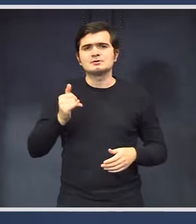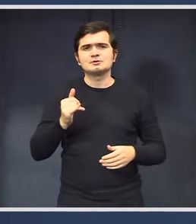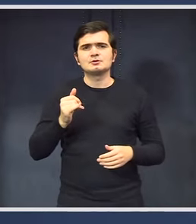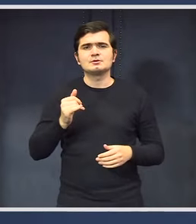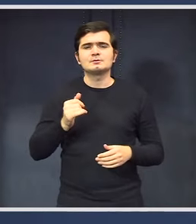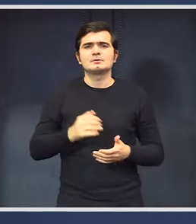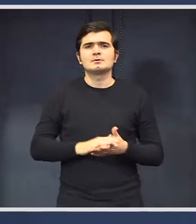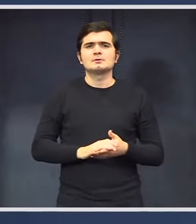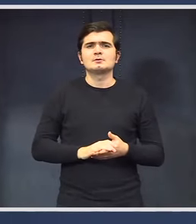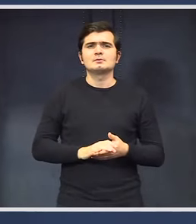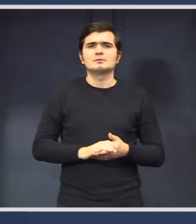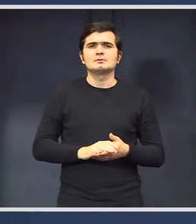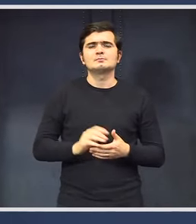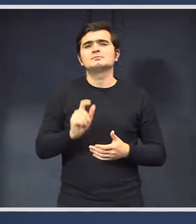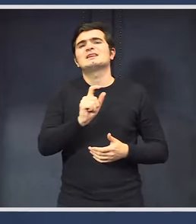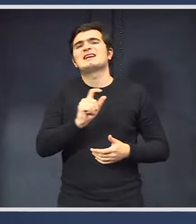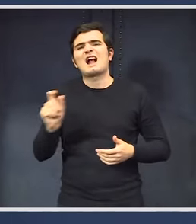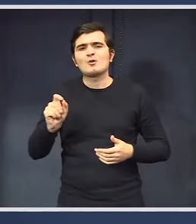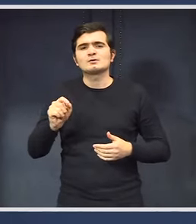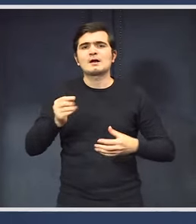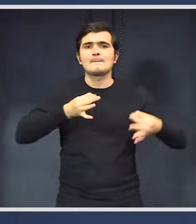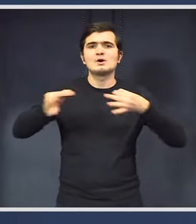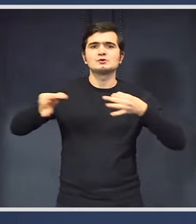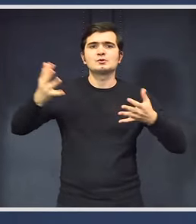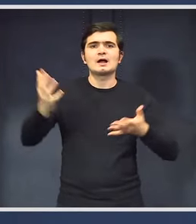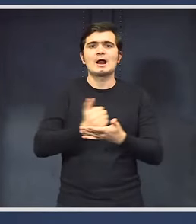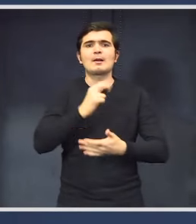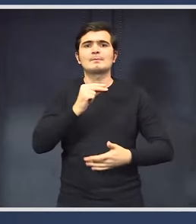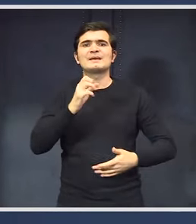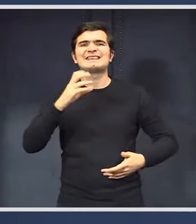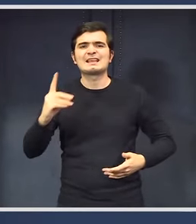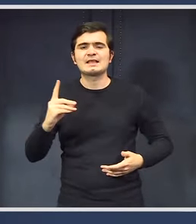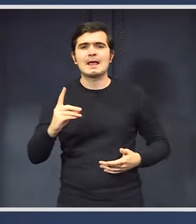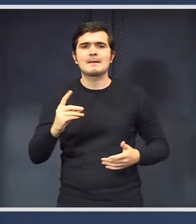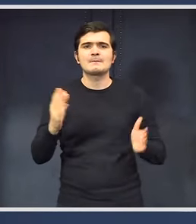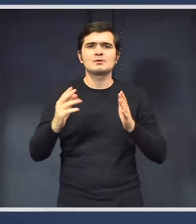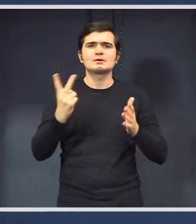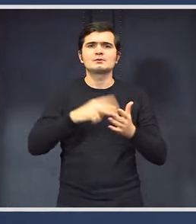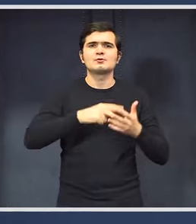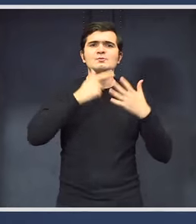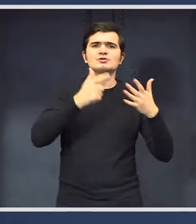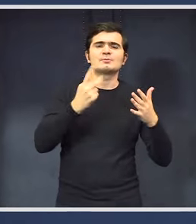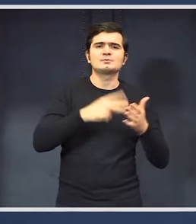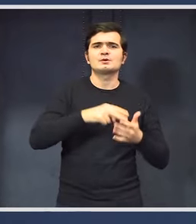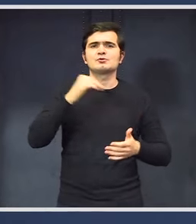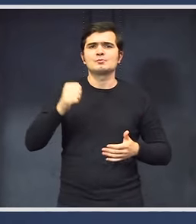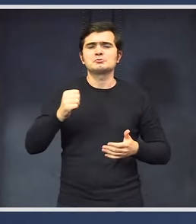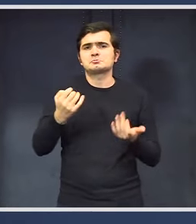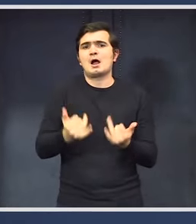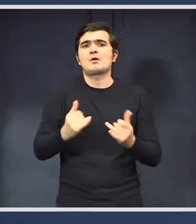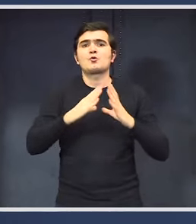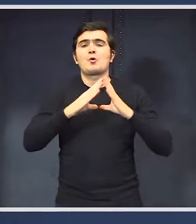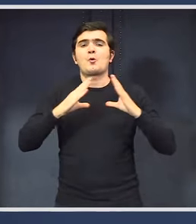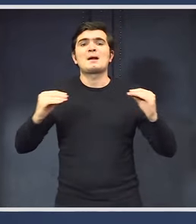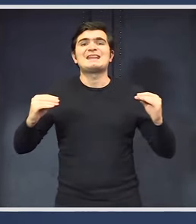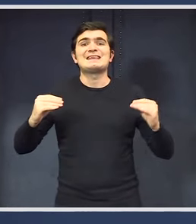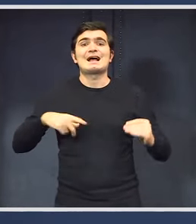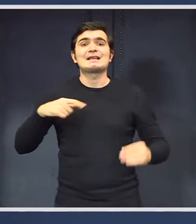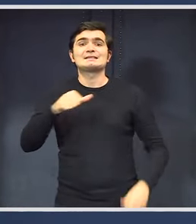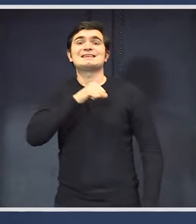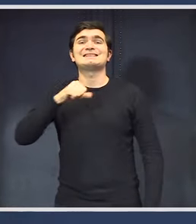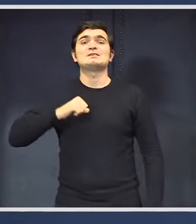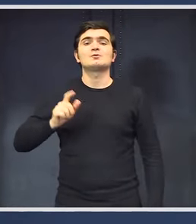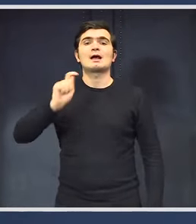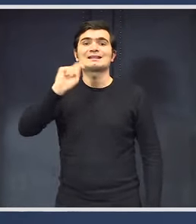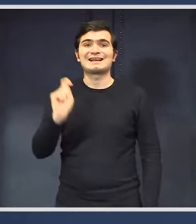și datorită sau din cauza măsurilor luate de PSD în perioada 2017-2019, România este singura țară